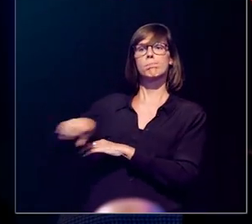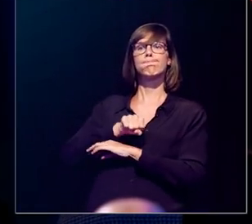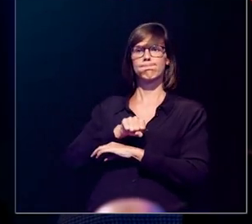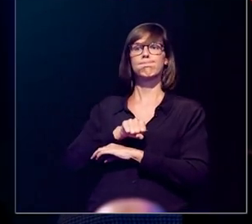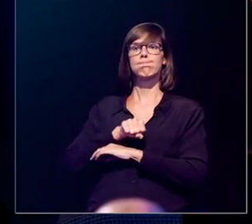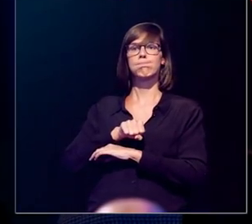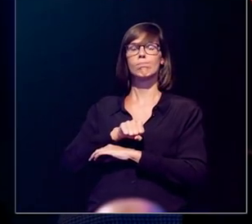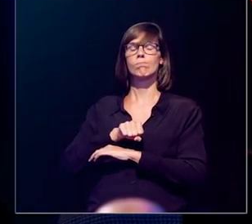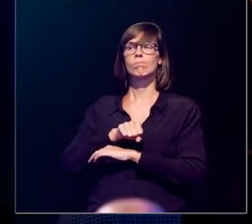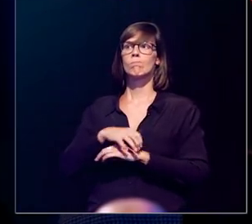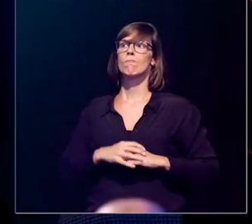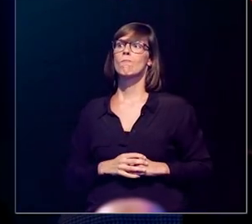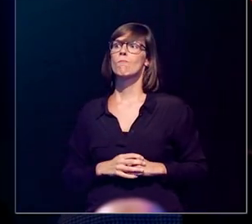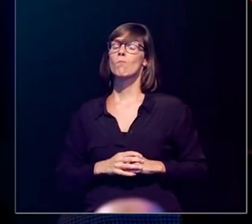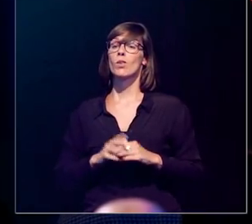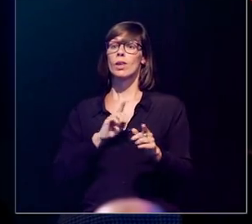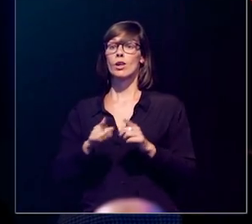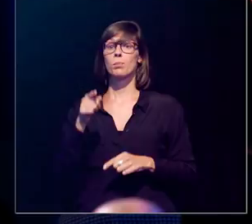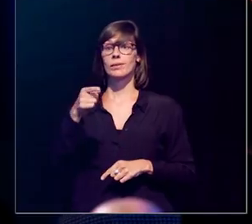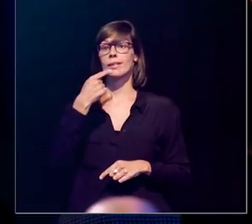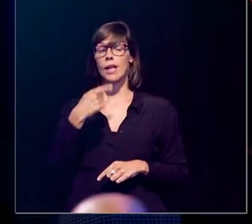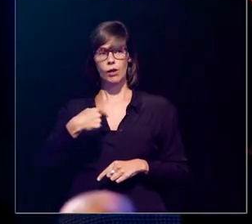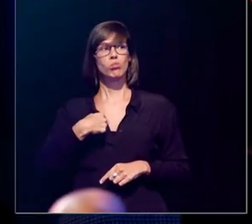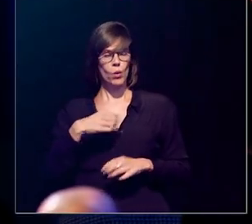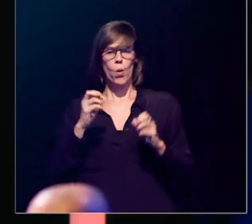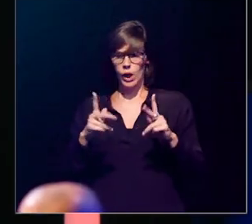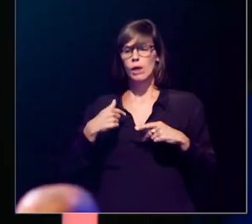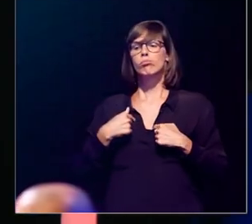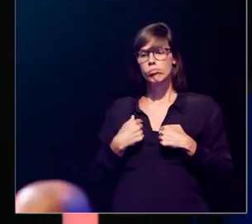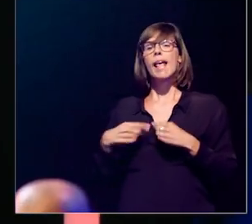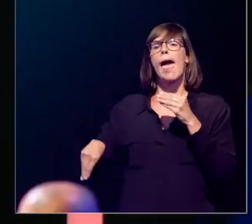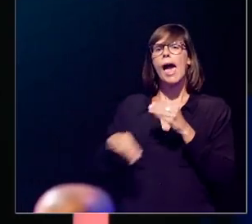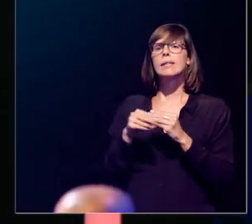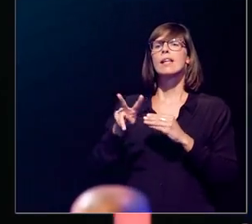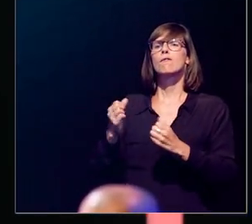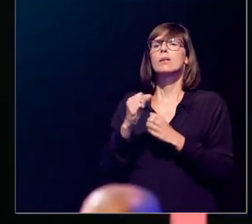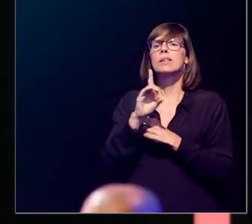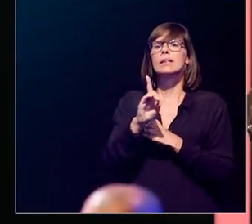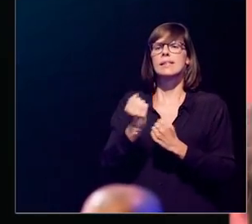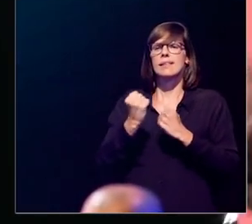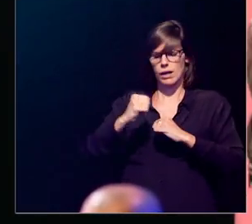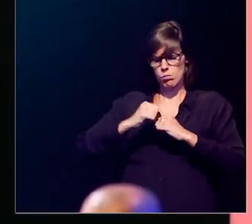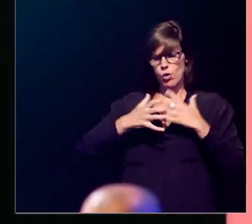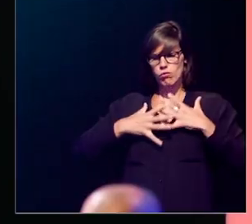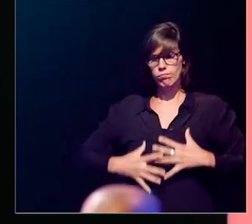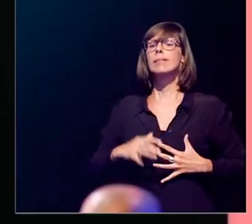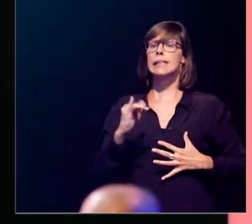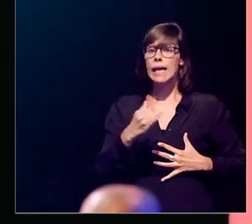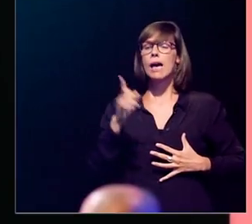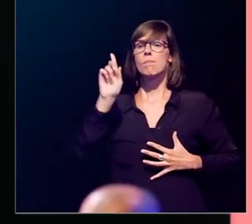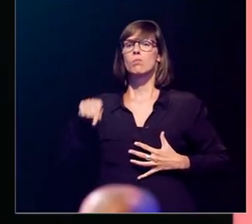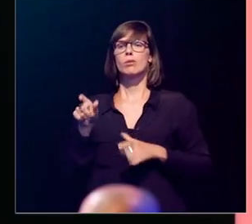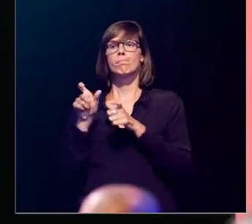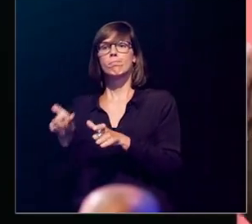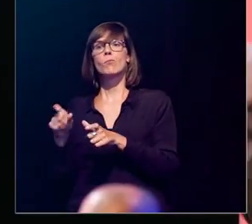waar gaat vitamine D dan zijn calcium gaan halen? Uit het bot. En dus, wanneer je zegt, ik neem extra